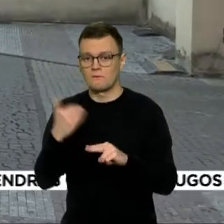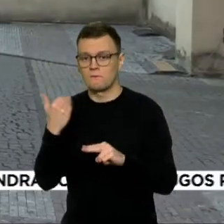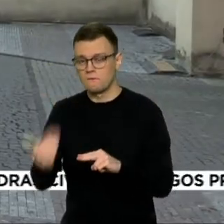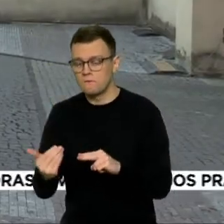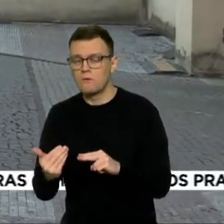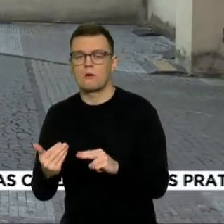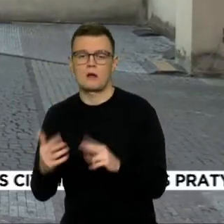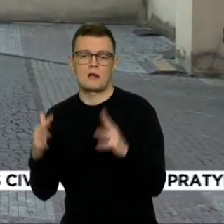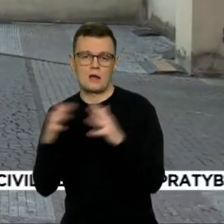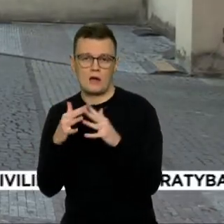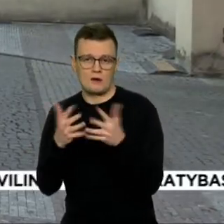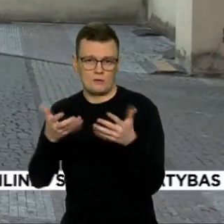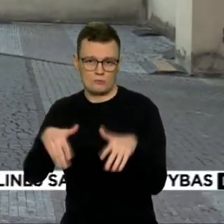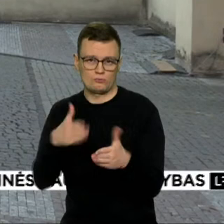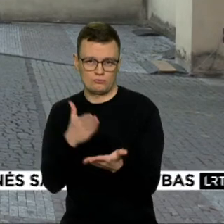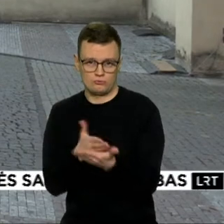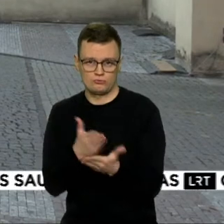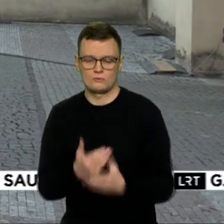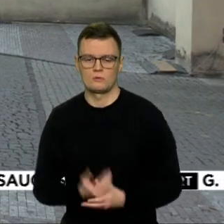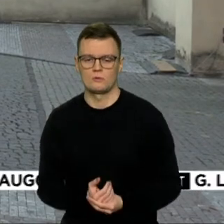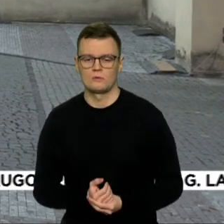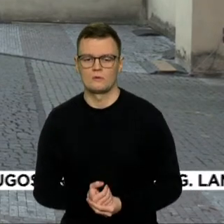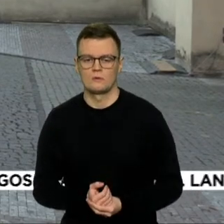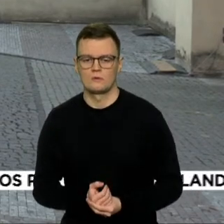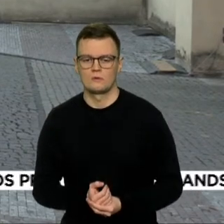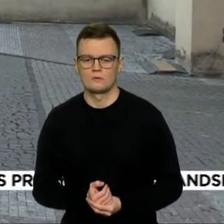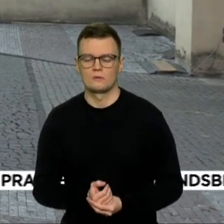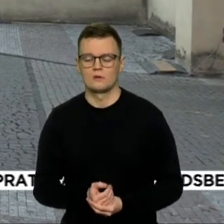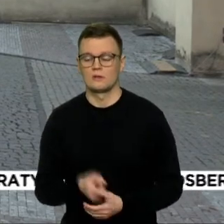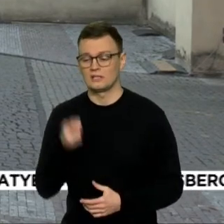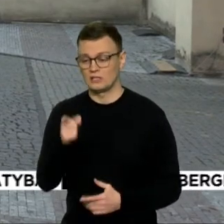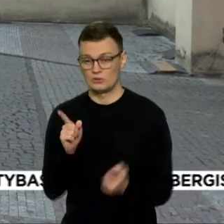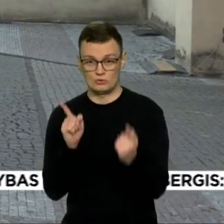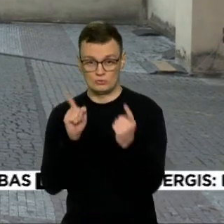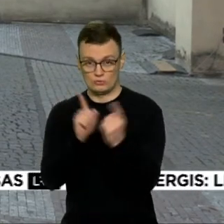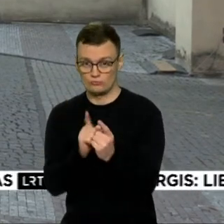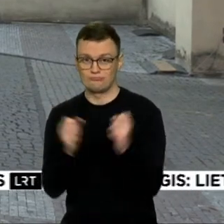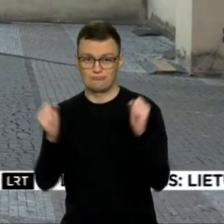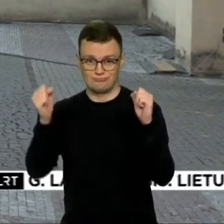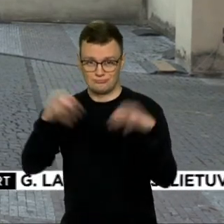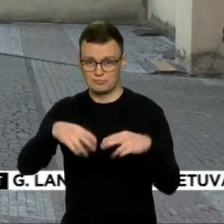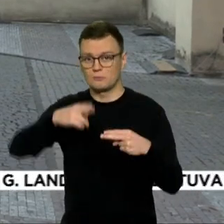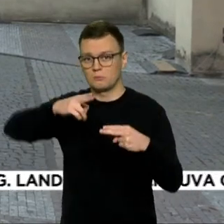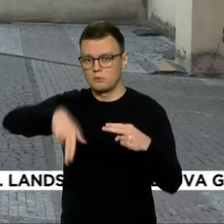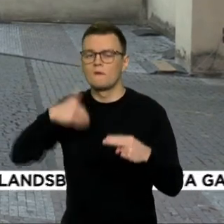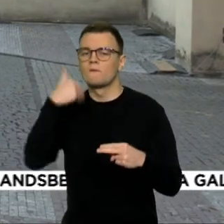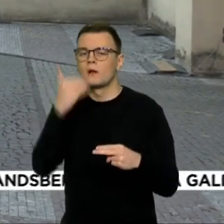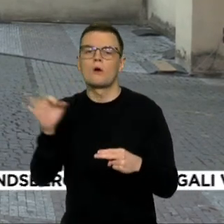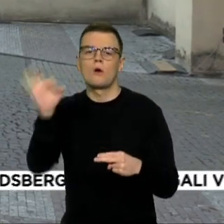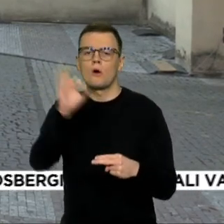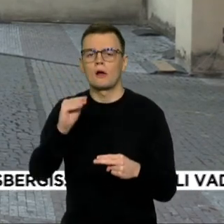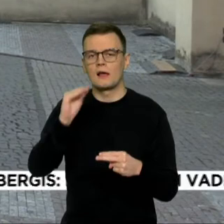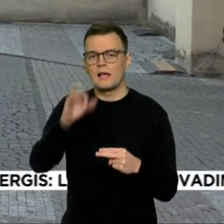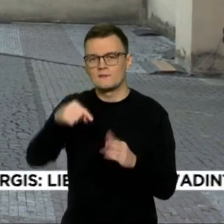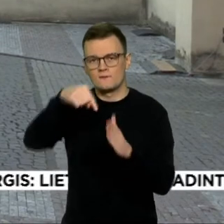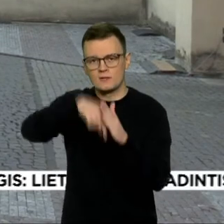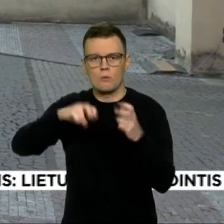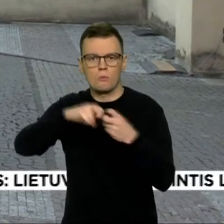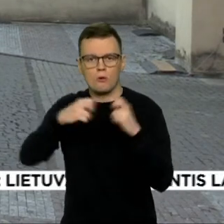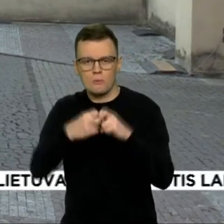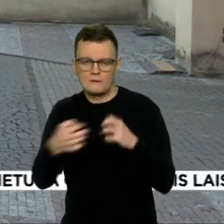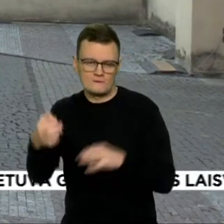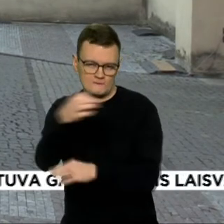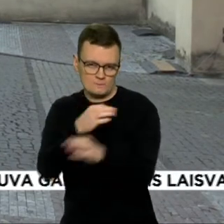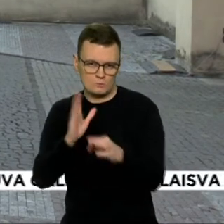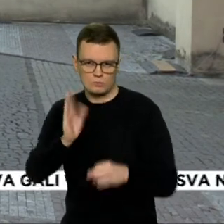Europos politinės bendruomenės susitikimui, Europos Sąjungos šalių vadovai toliau tarsis apie bendrijos vidaus problemas. Rytoj prasidėsiančiame